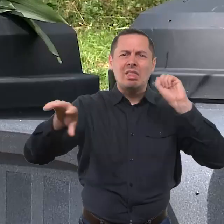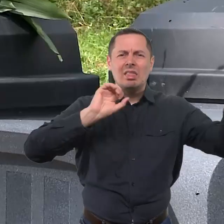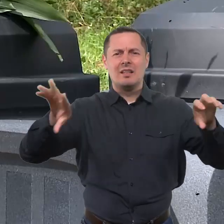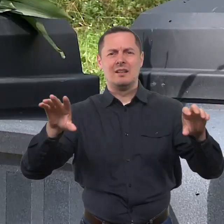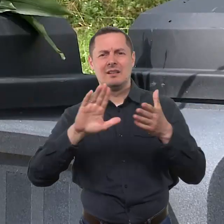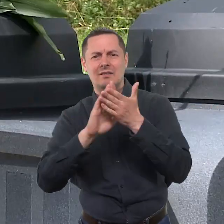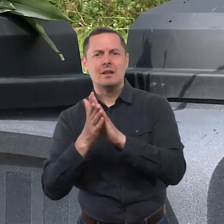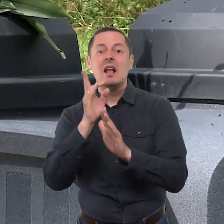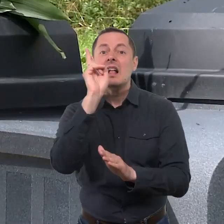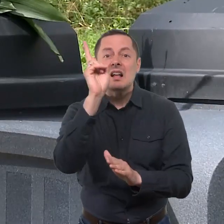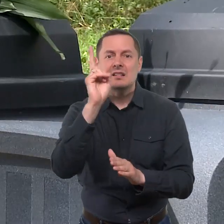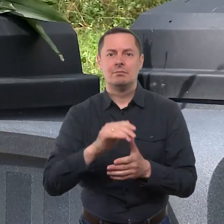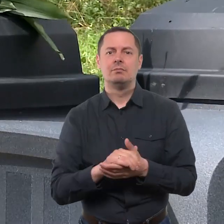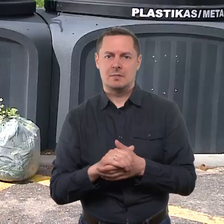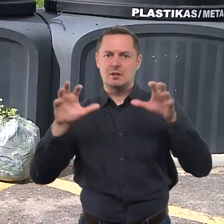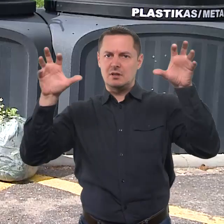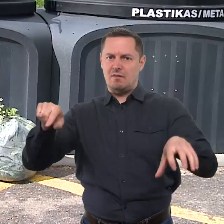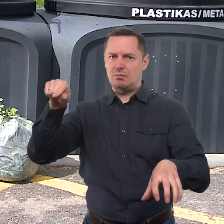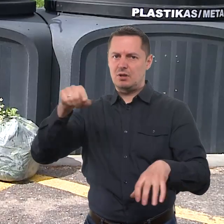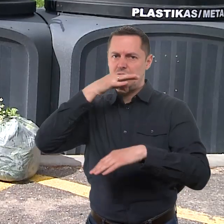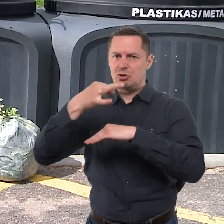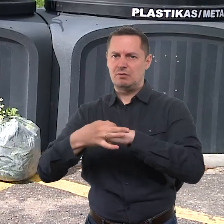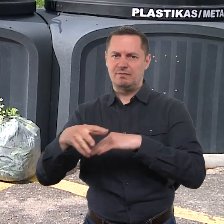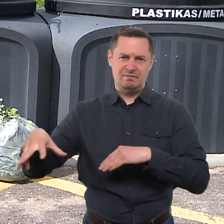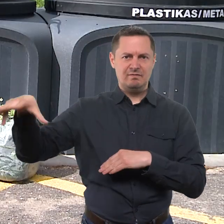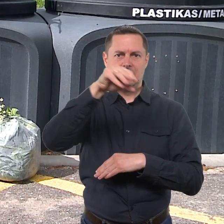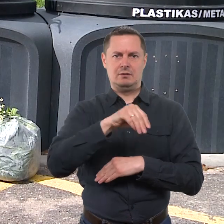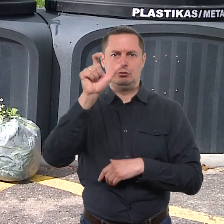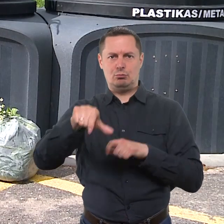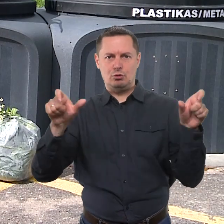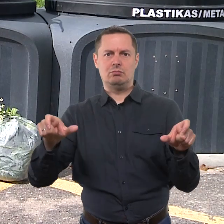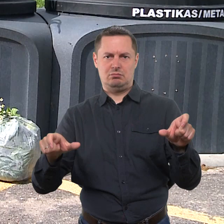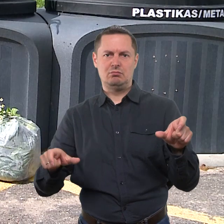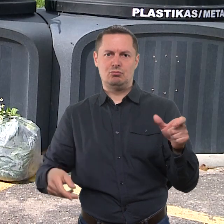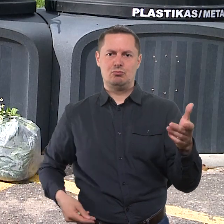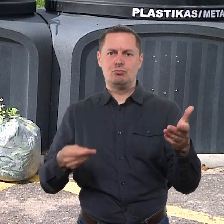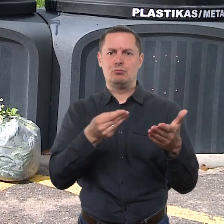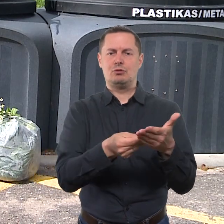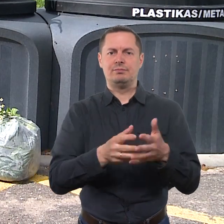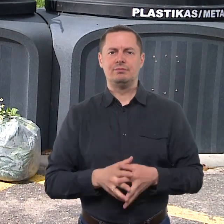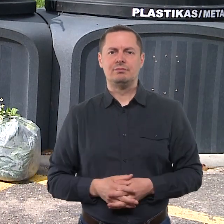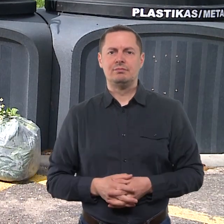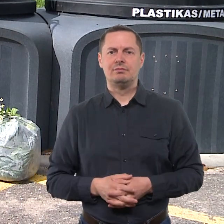finansuojamas iš savivalgybės biudžeto. Tai reiškia, kad už šią paslaugą sumoka visi šiuliečiai.